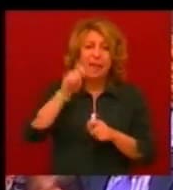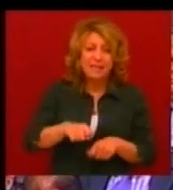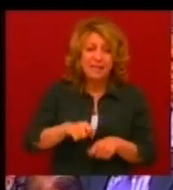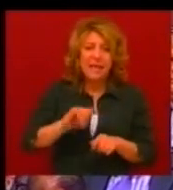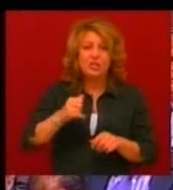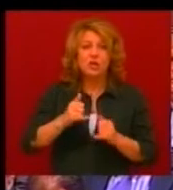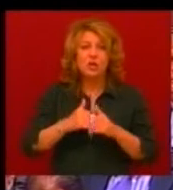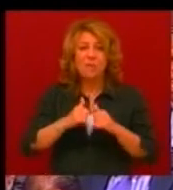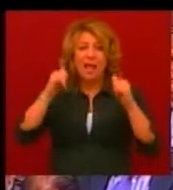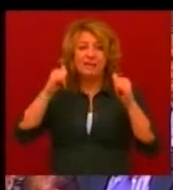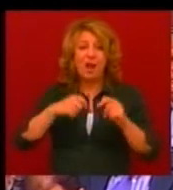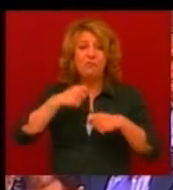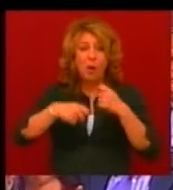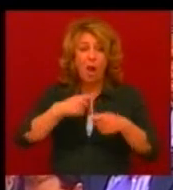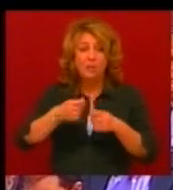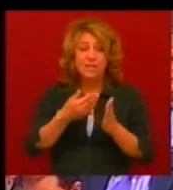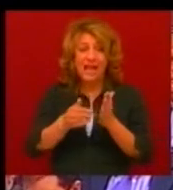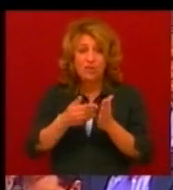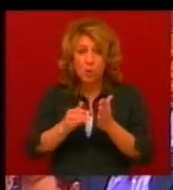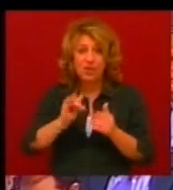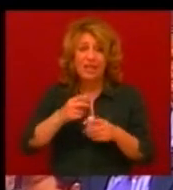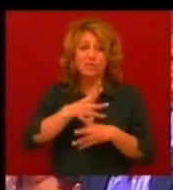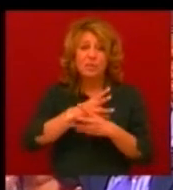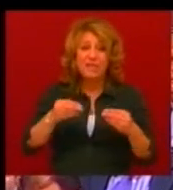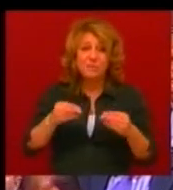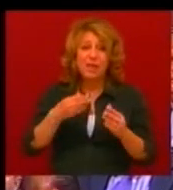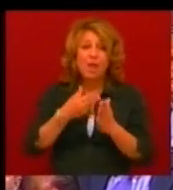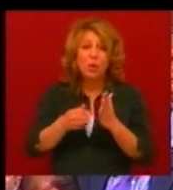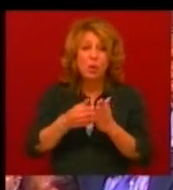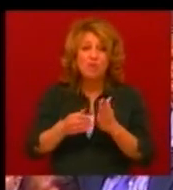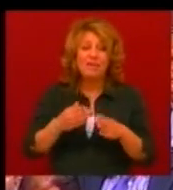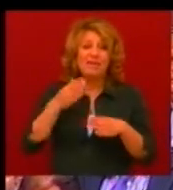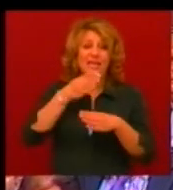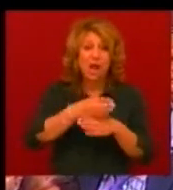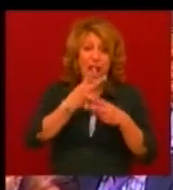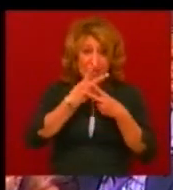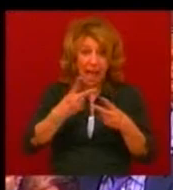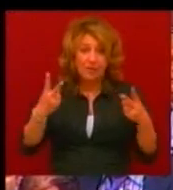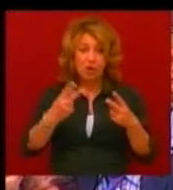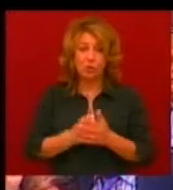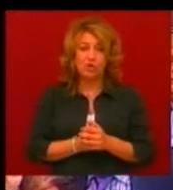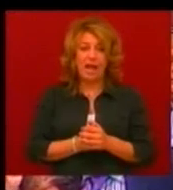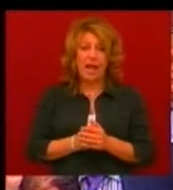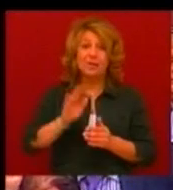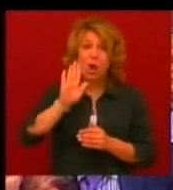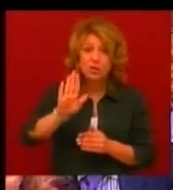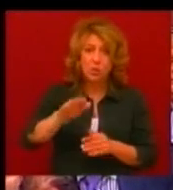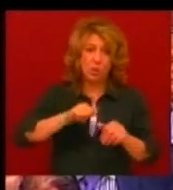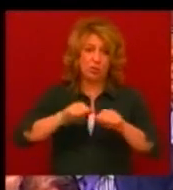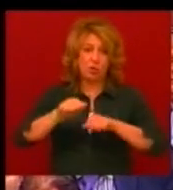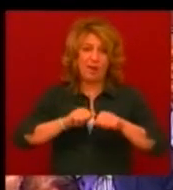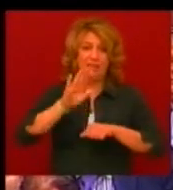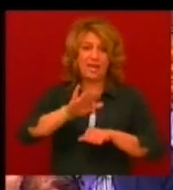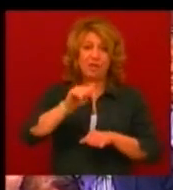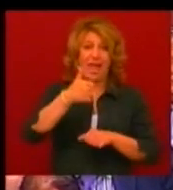foglalkoztatás költségeit, és megszüntette a költségvetés átláthatóságát. Az önök kormányzásának